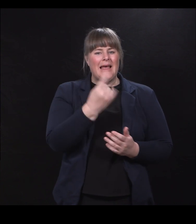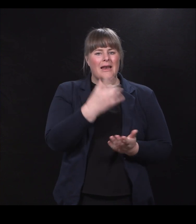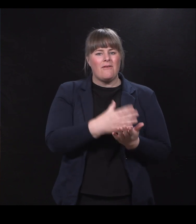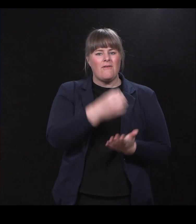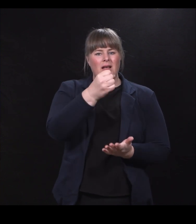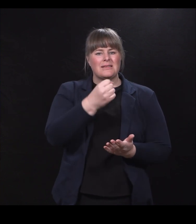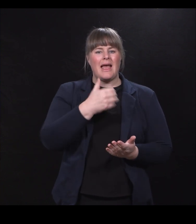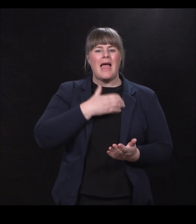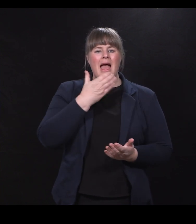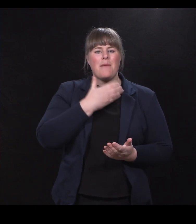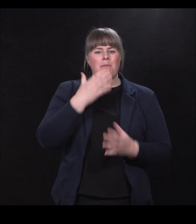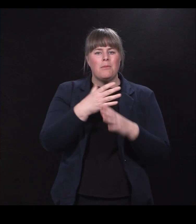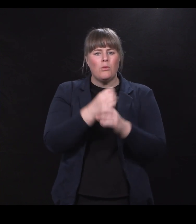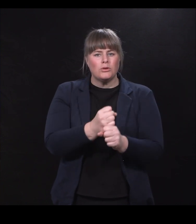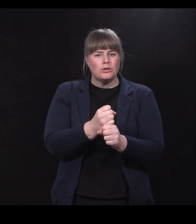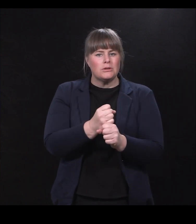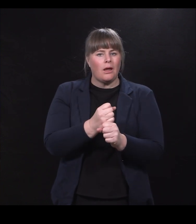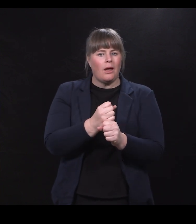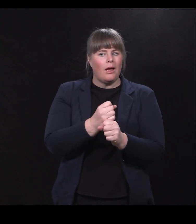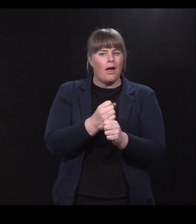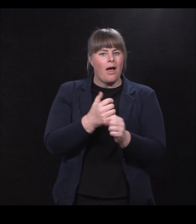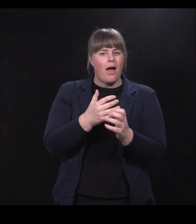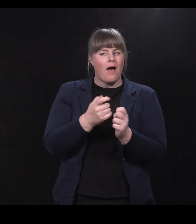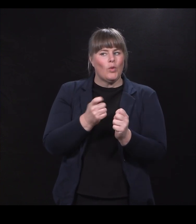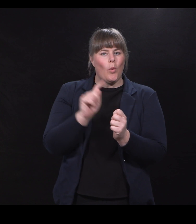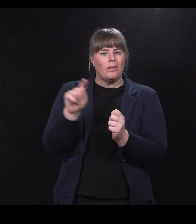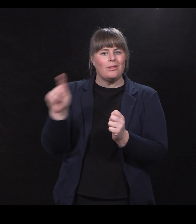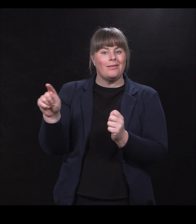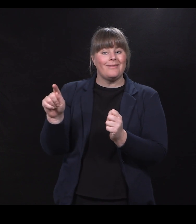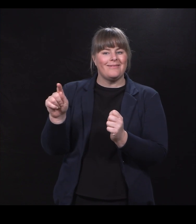eplemost fra noen vi skal hilse på etterpå.